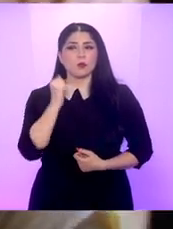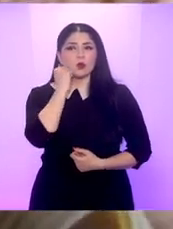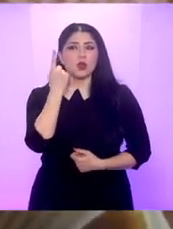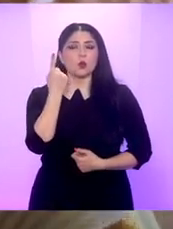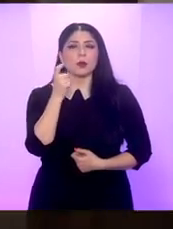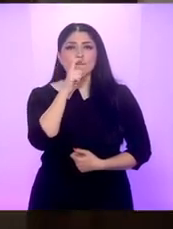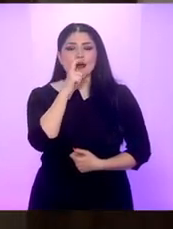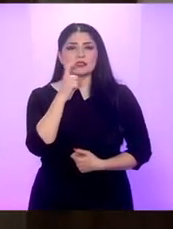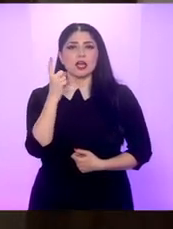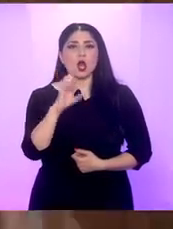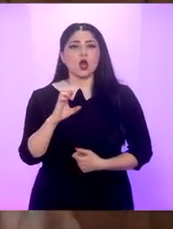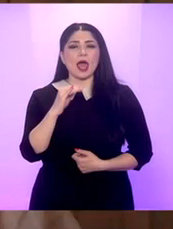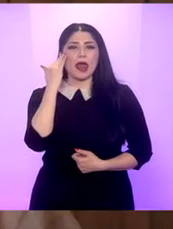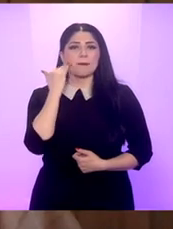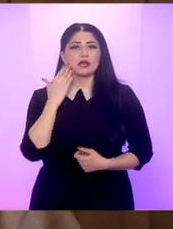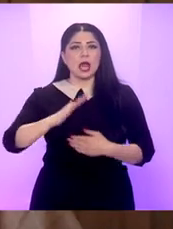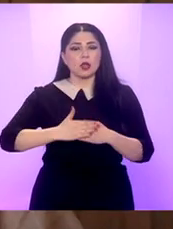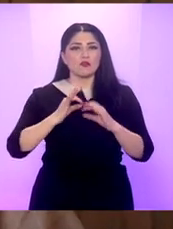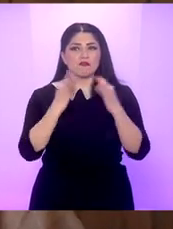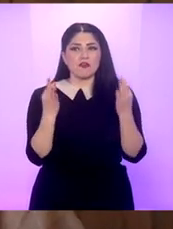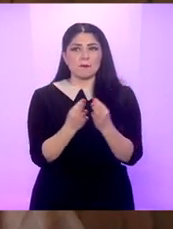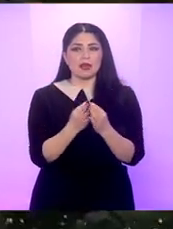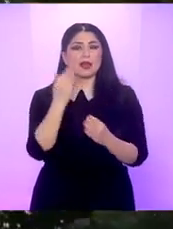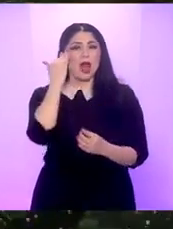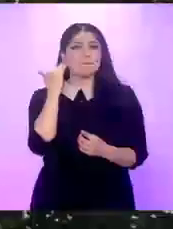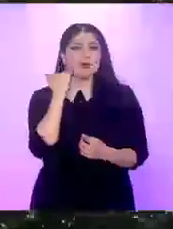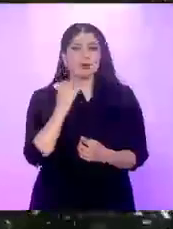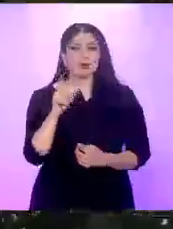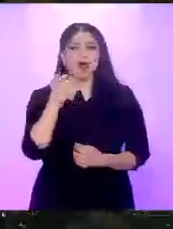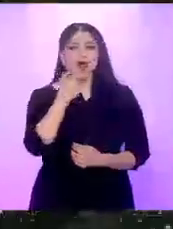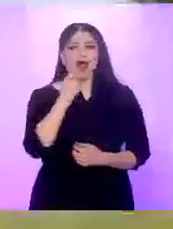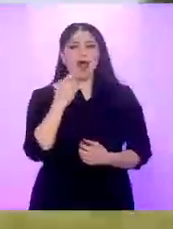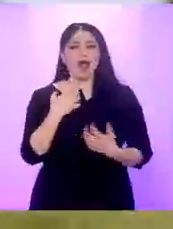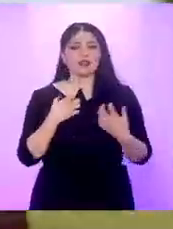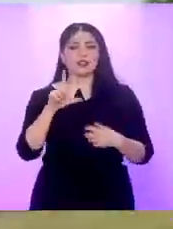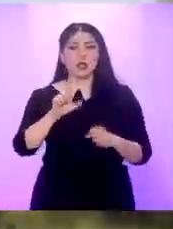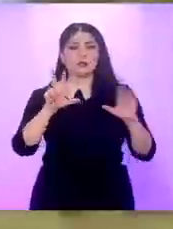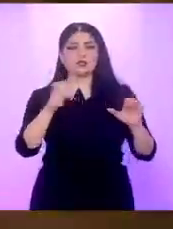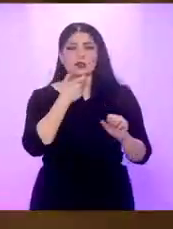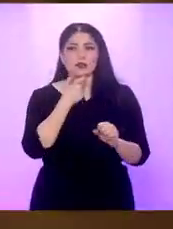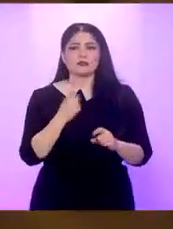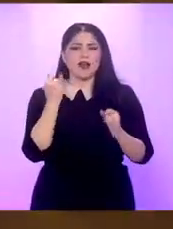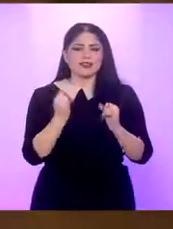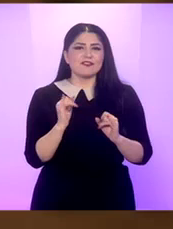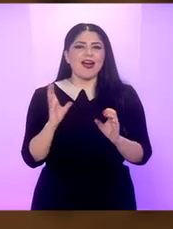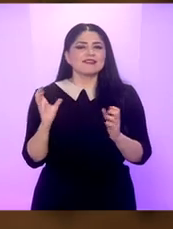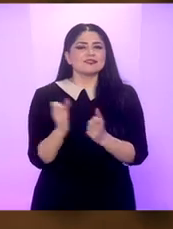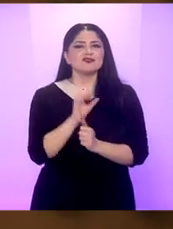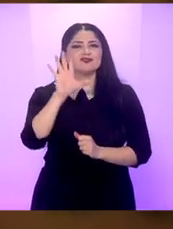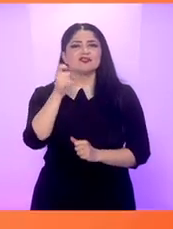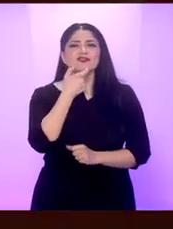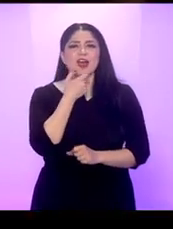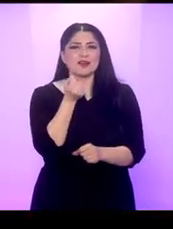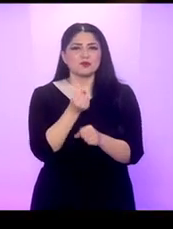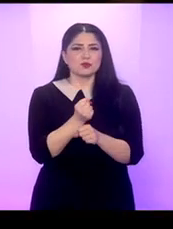băiețel corean-american care se alătură familiei în America rurală Pentru actrița de 73 de ani este în cununarea unei cariere de 5 decenii